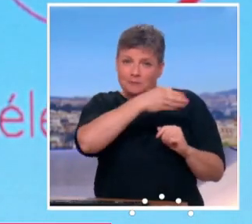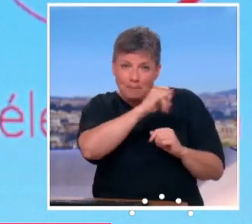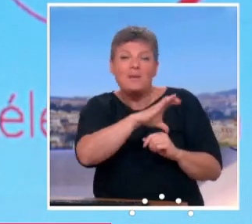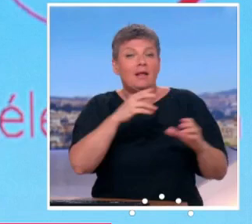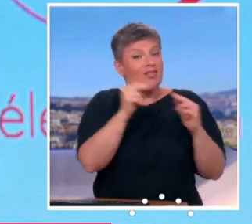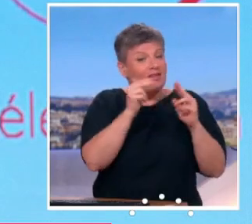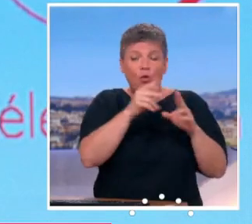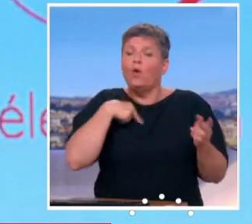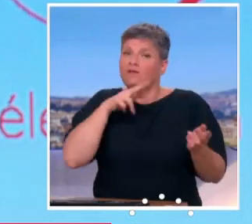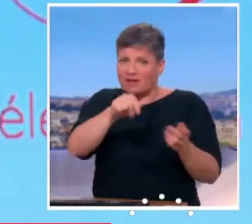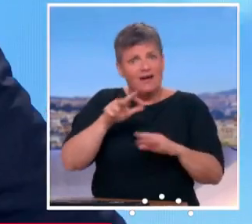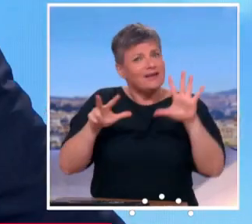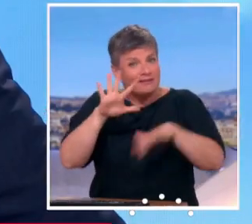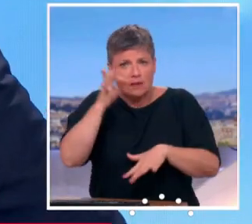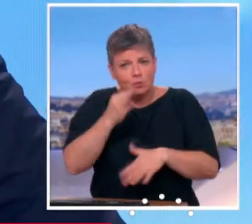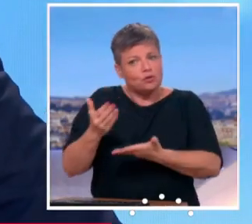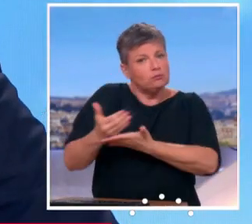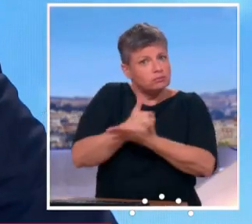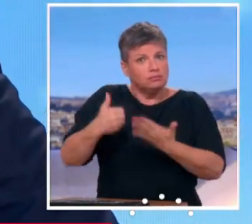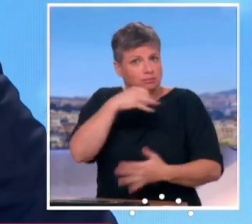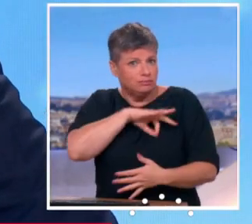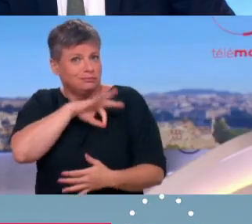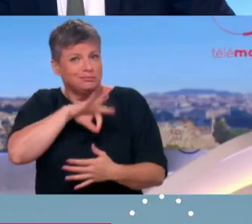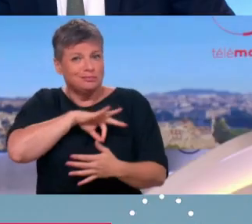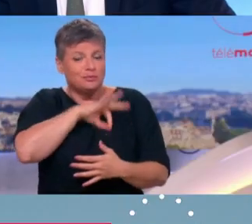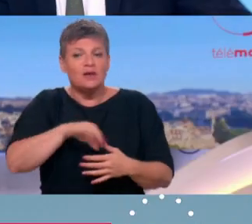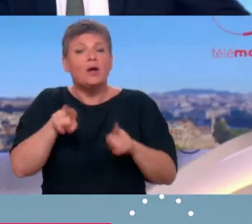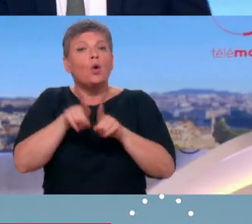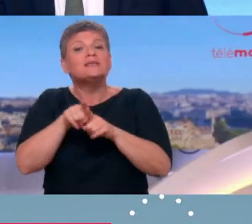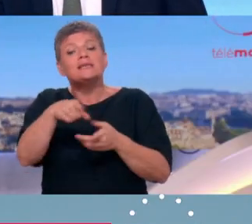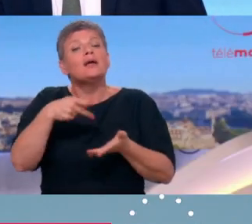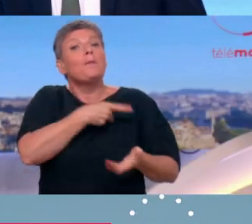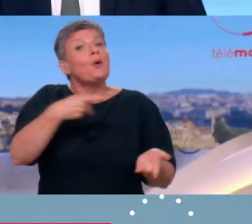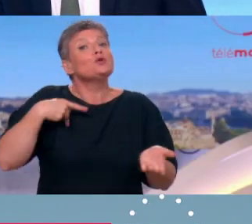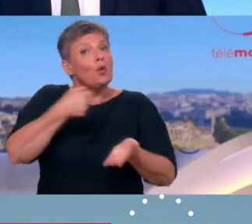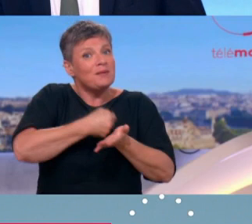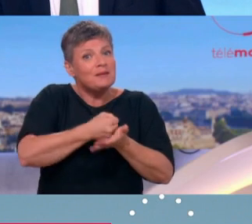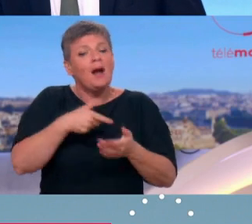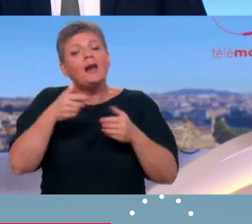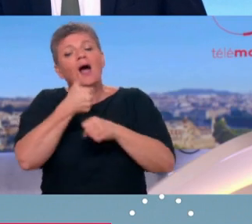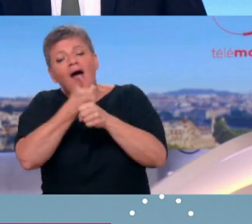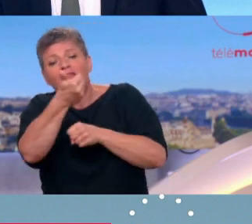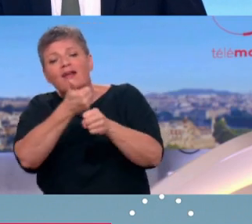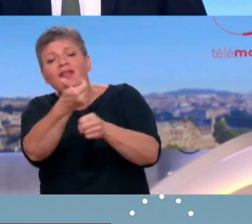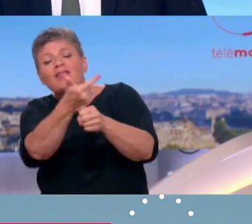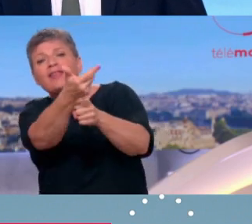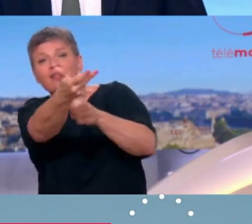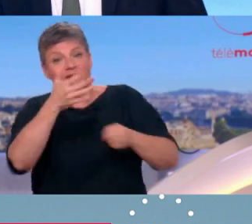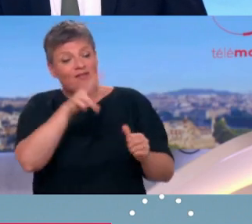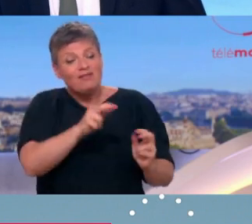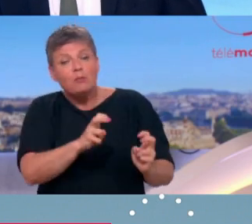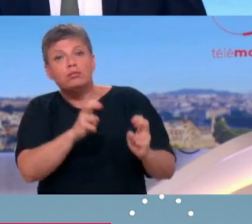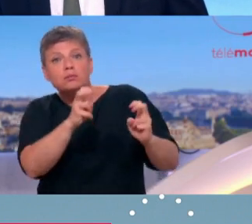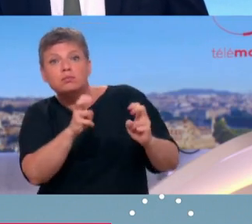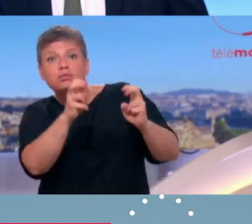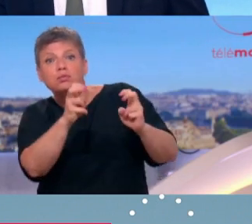précédemment. C'est de faire en sorte qu'année après année, cette pension minimale soit aussi revalorisée pour que cet engagement d'un départ avec 85% du SMIC soit tenu dans le temps. Il y a